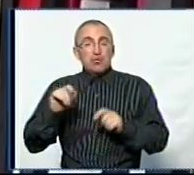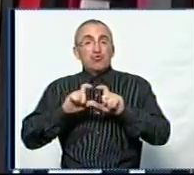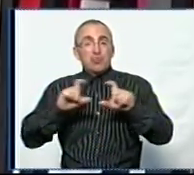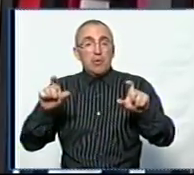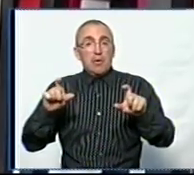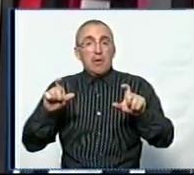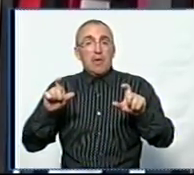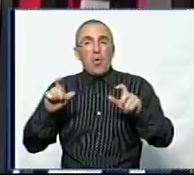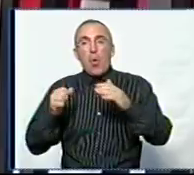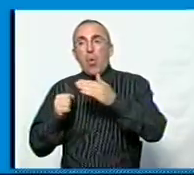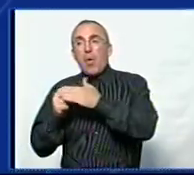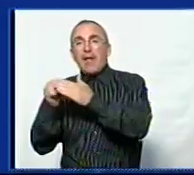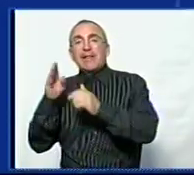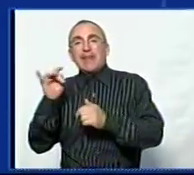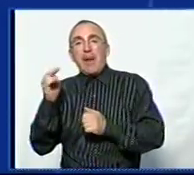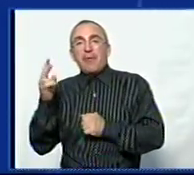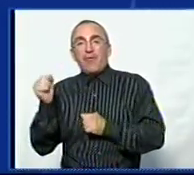опорної Трепівської школи.